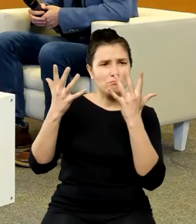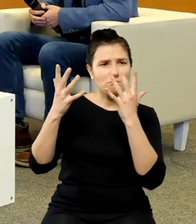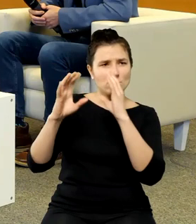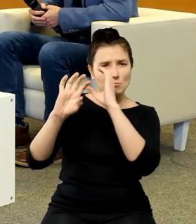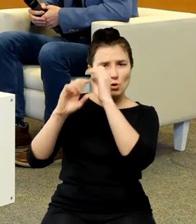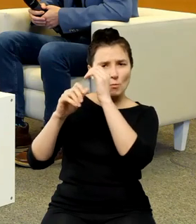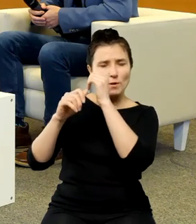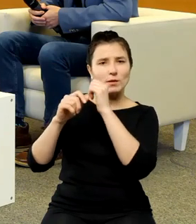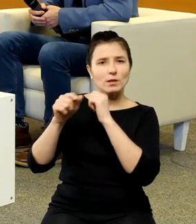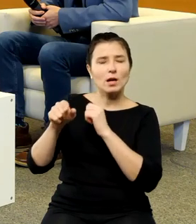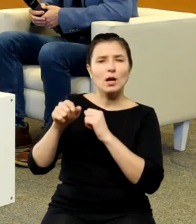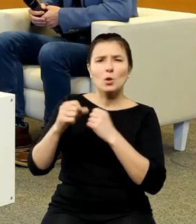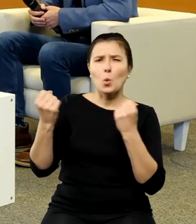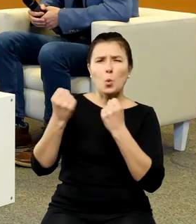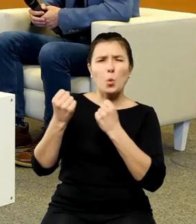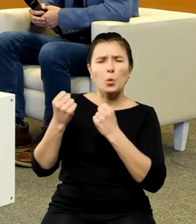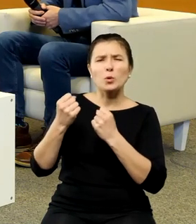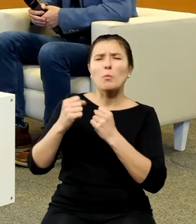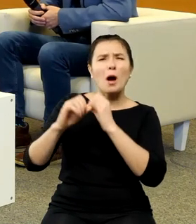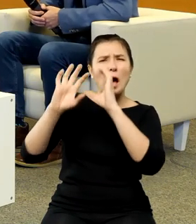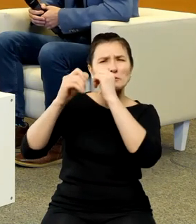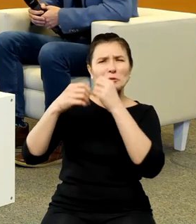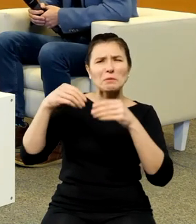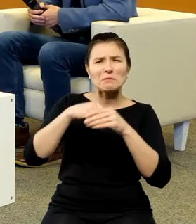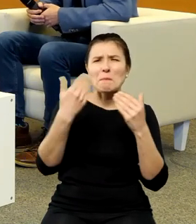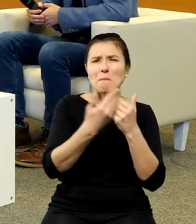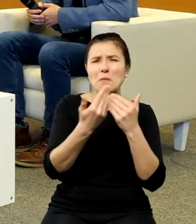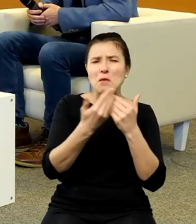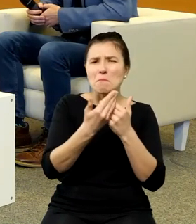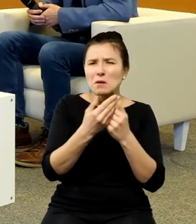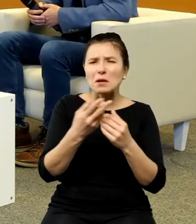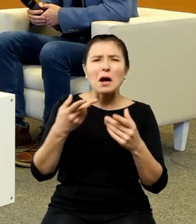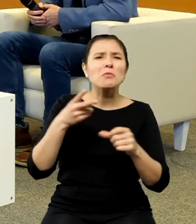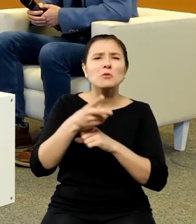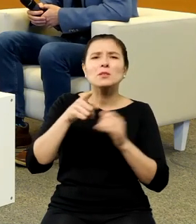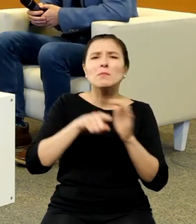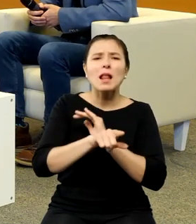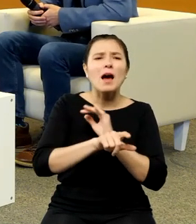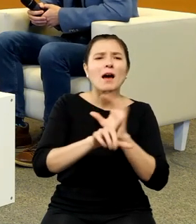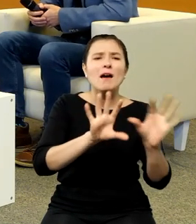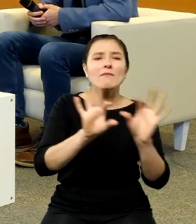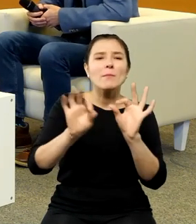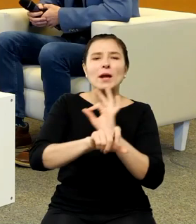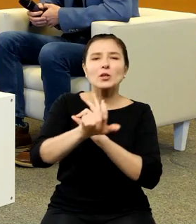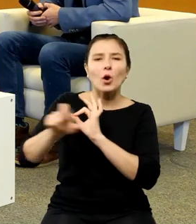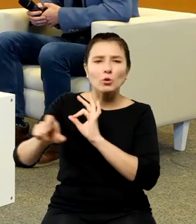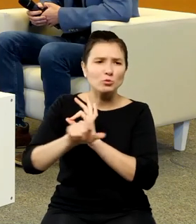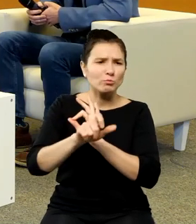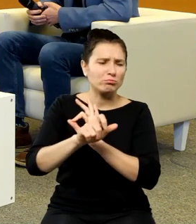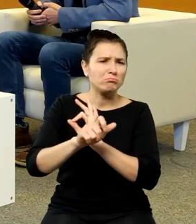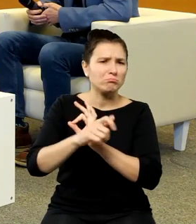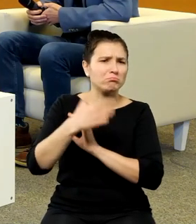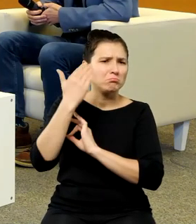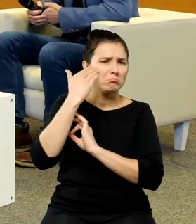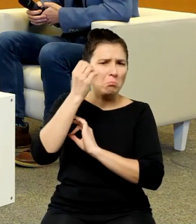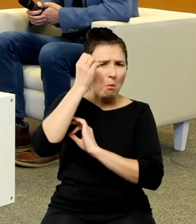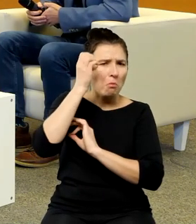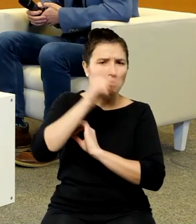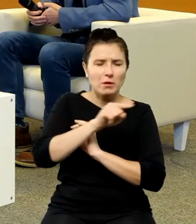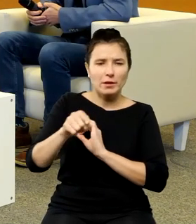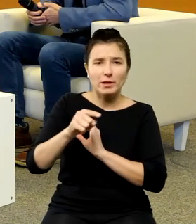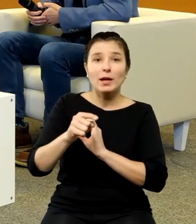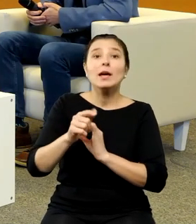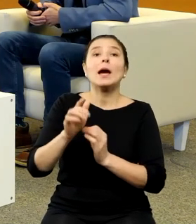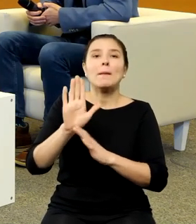zmatematyzowana astronomia dostępna do bardzo wybranej grupy osób zaraz po tym jak się ukazała. Ale kilka lat później